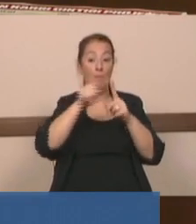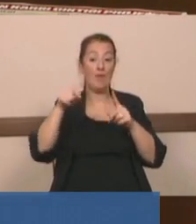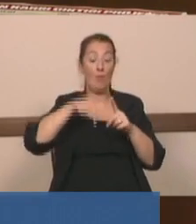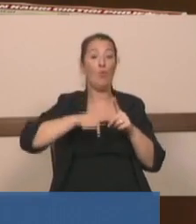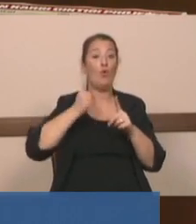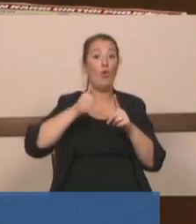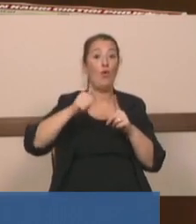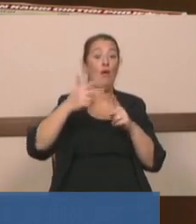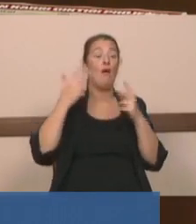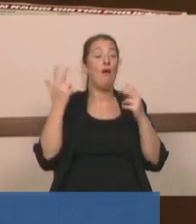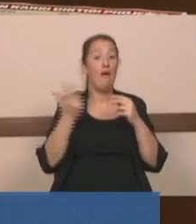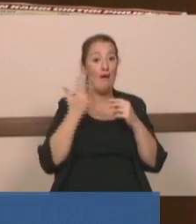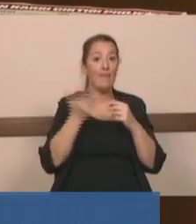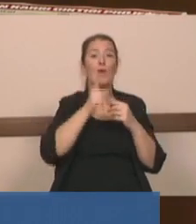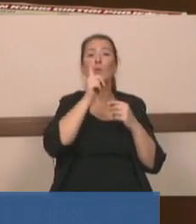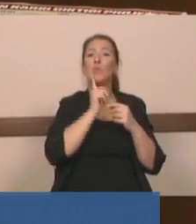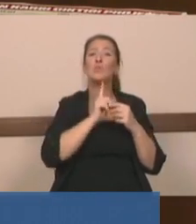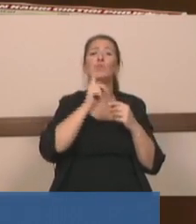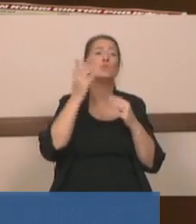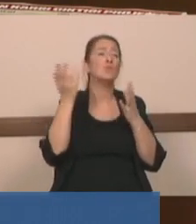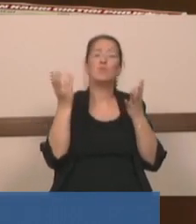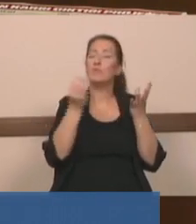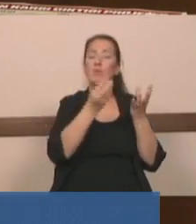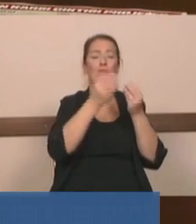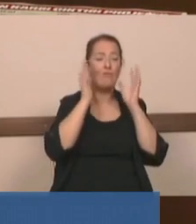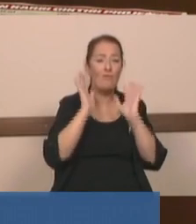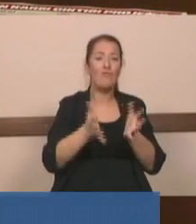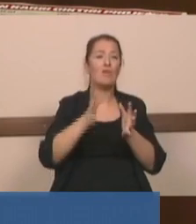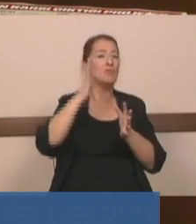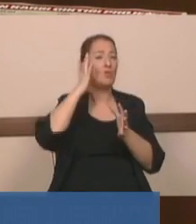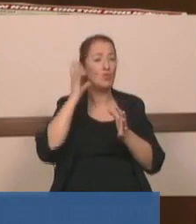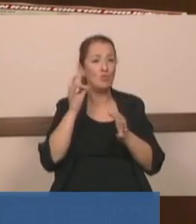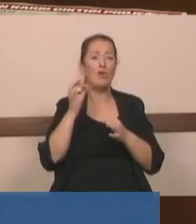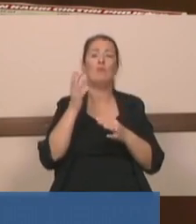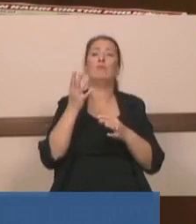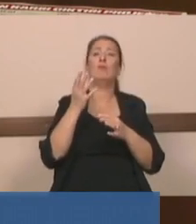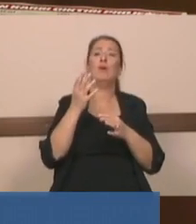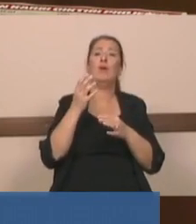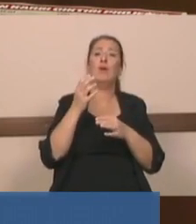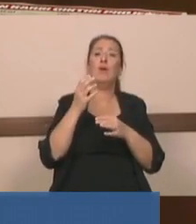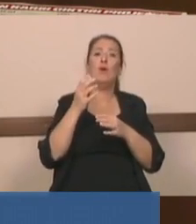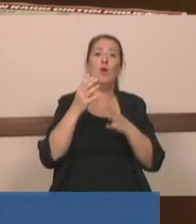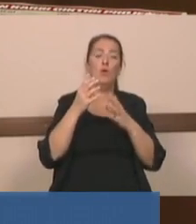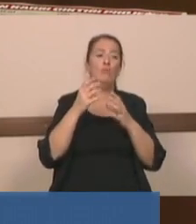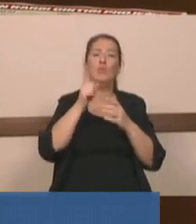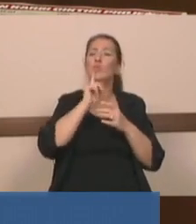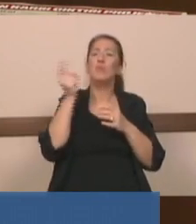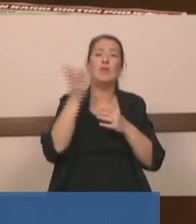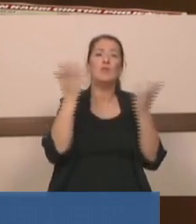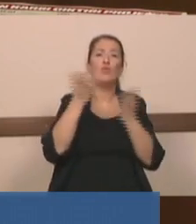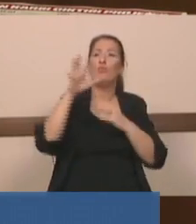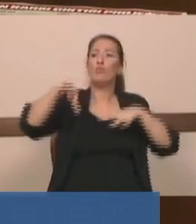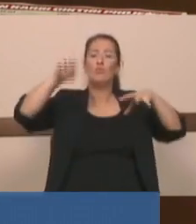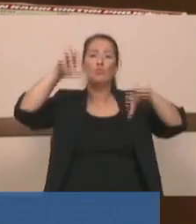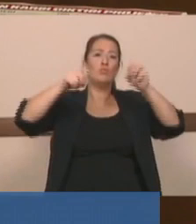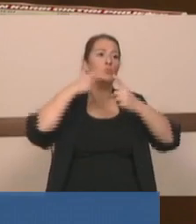yüzlerce akademisyen yüzlerce kurumla çalışmalar yapılmış. Şimdi Sayın Başkan